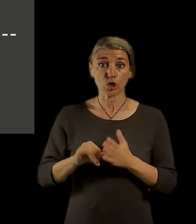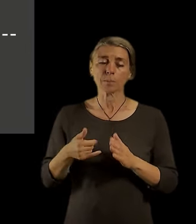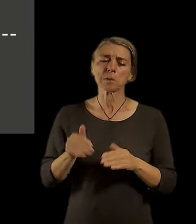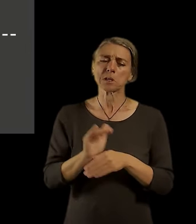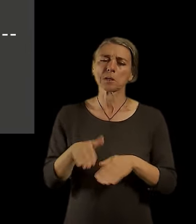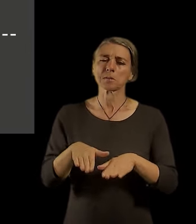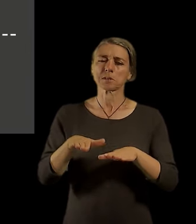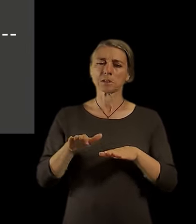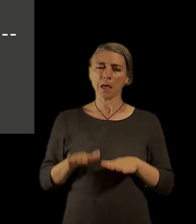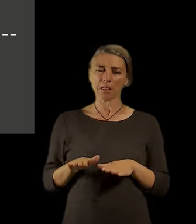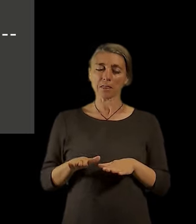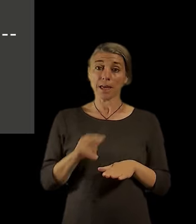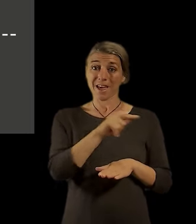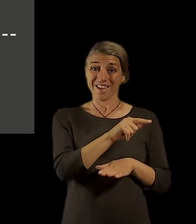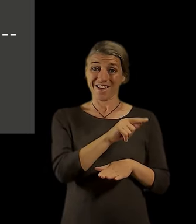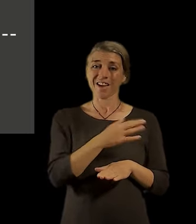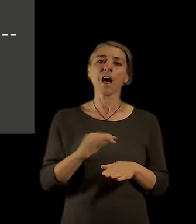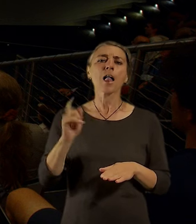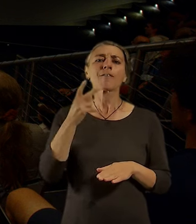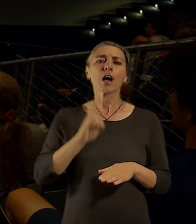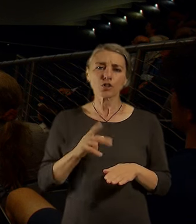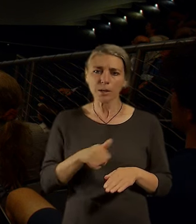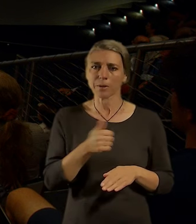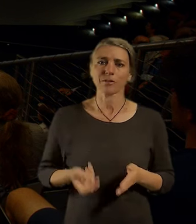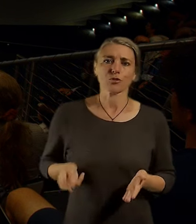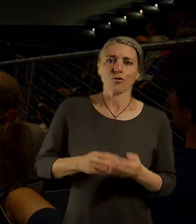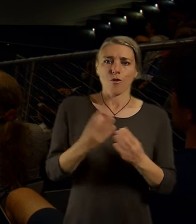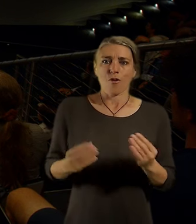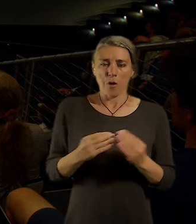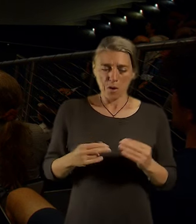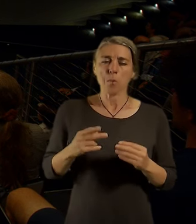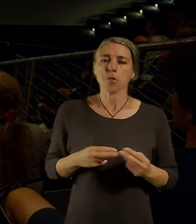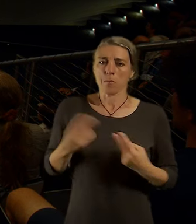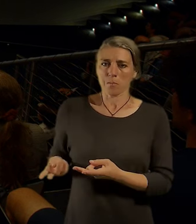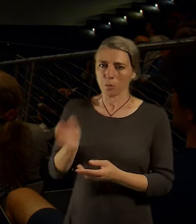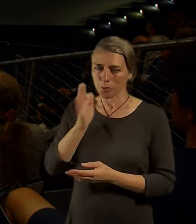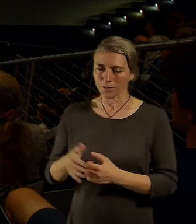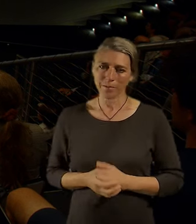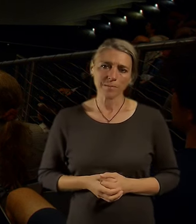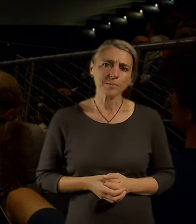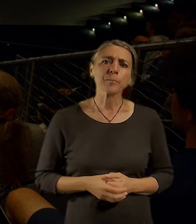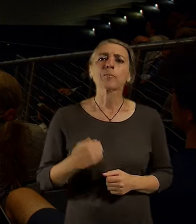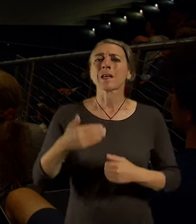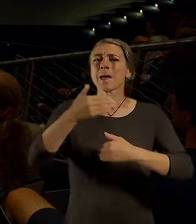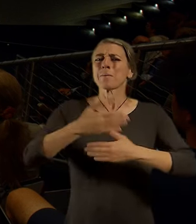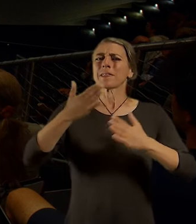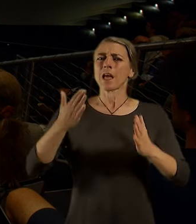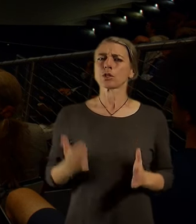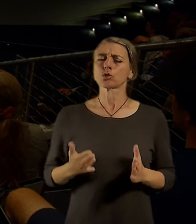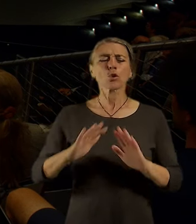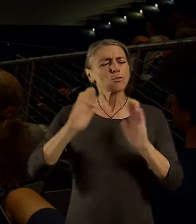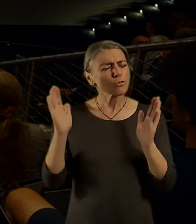tak to plánování buď vlastně je příčinou toho města nekrátkých vzdáleností anebo